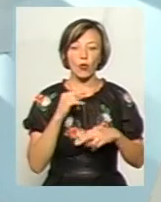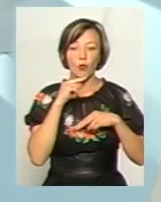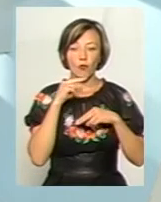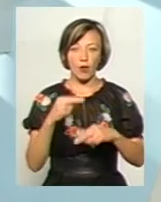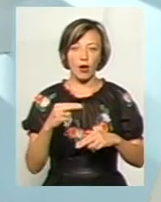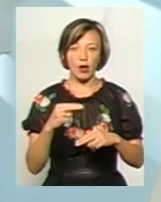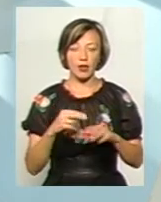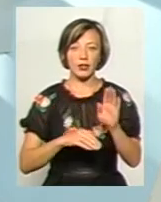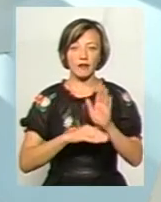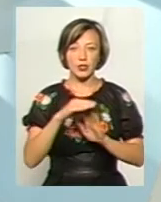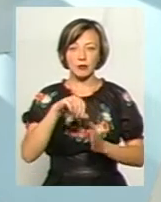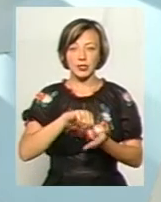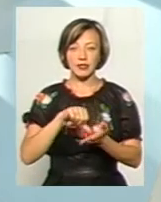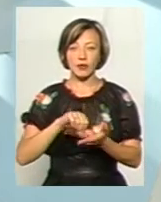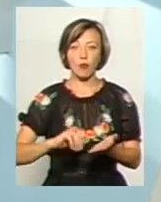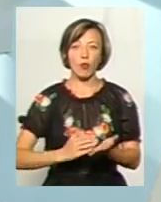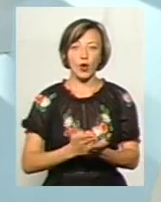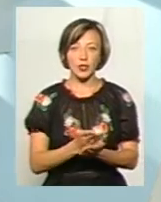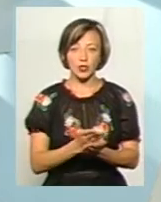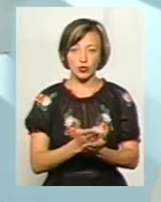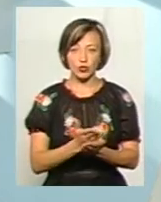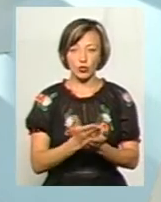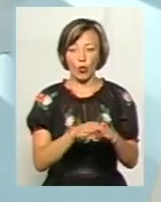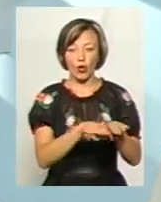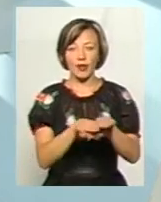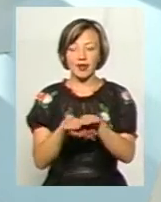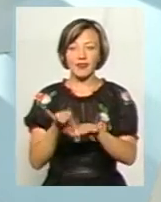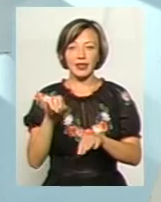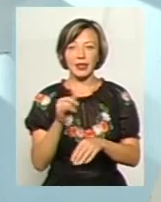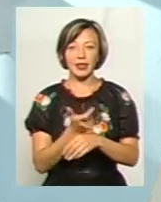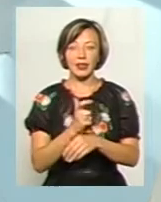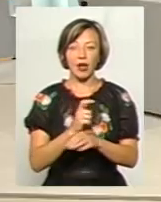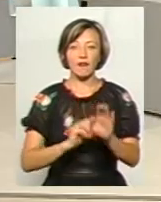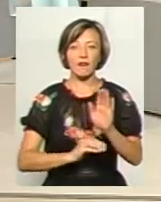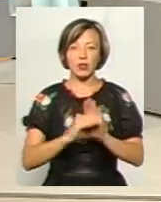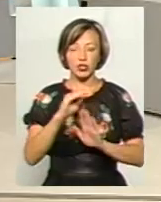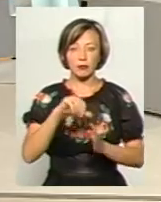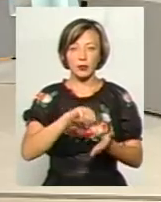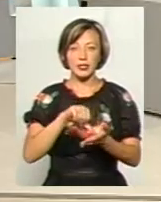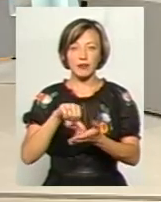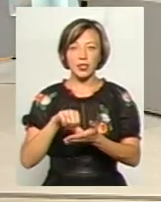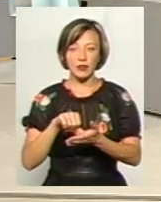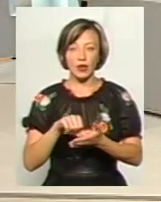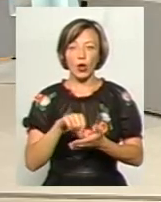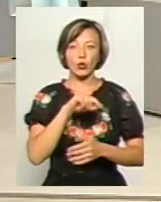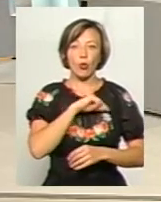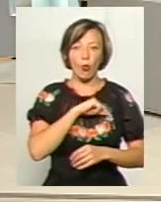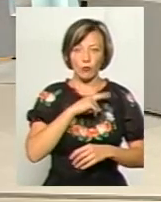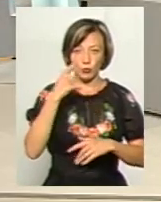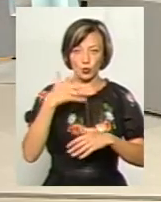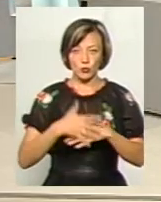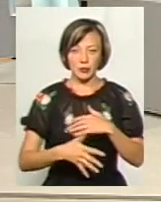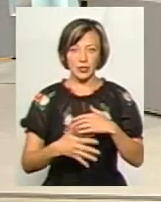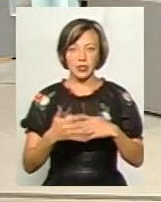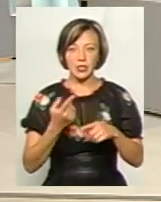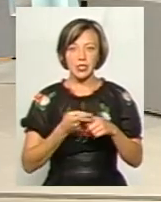її найвищих представників в політичному класі, і найвищих представників в духовному розумінні, в